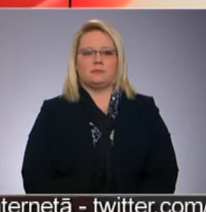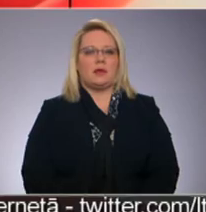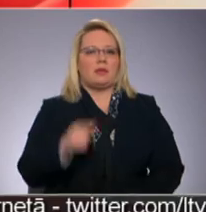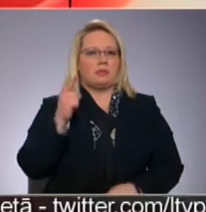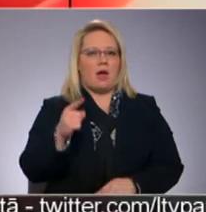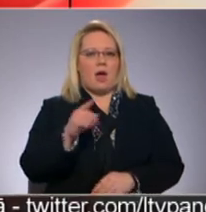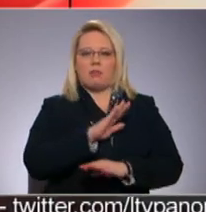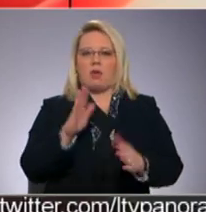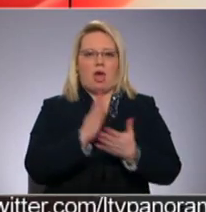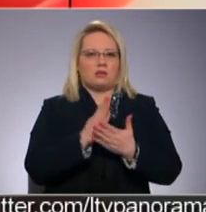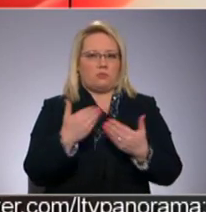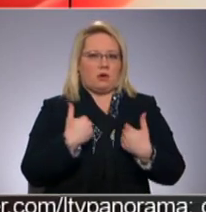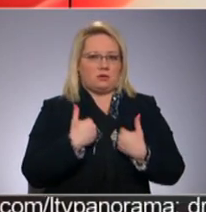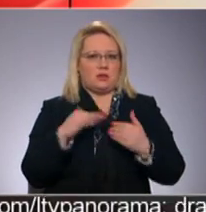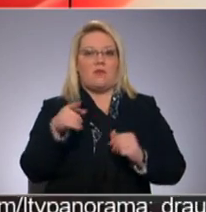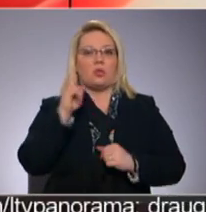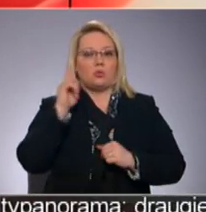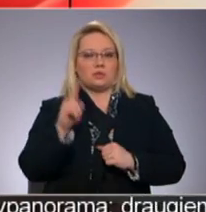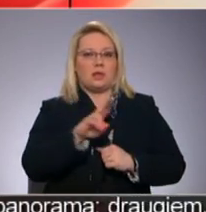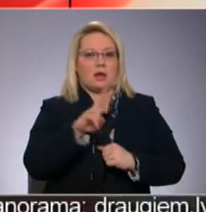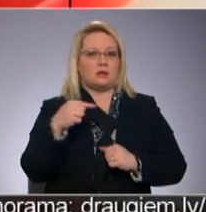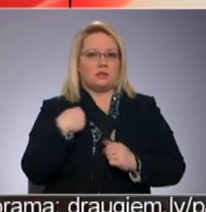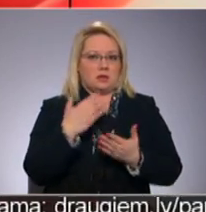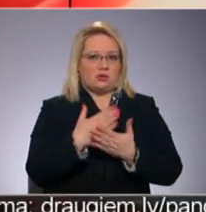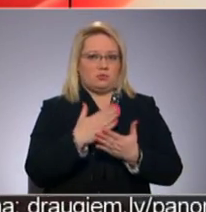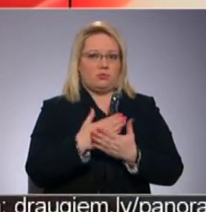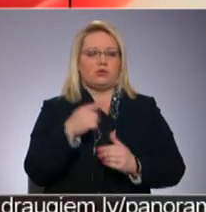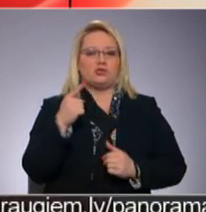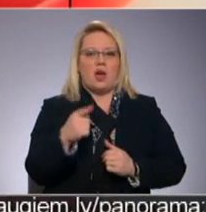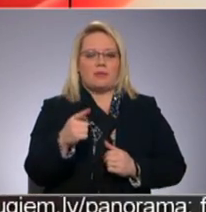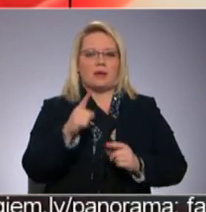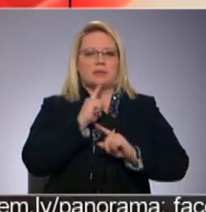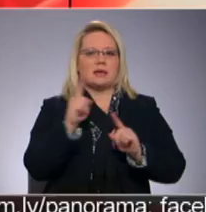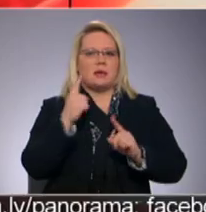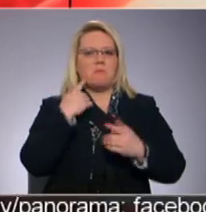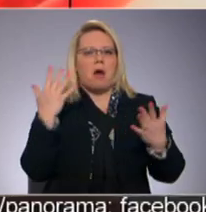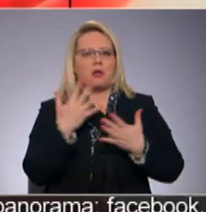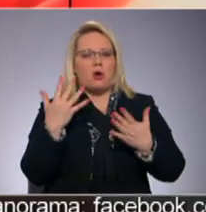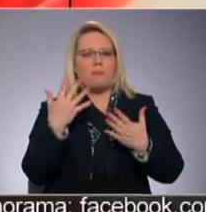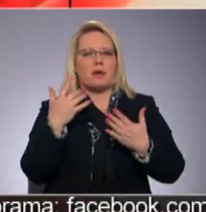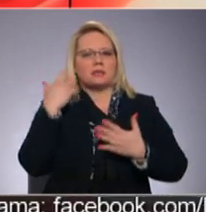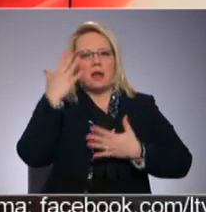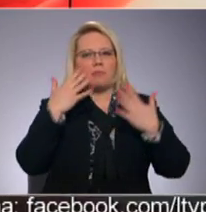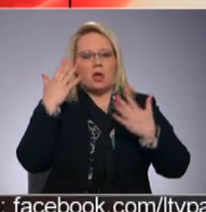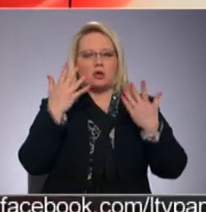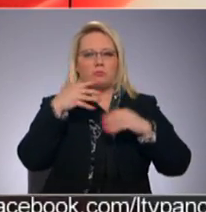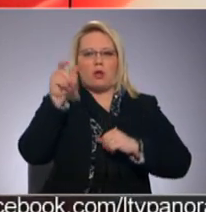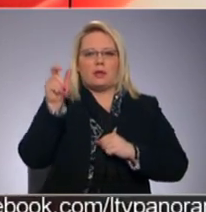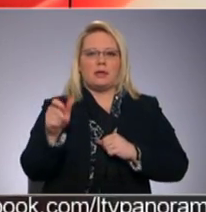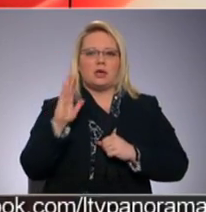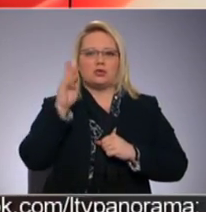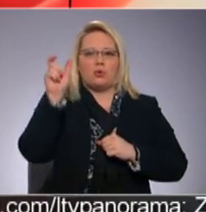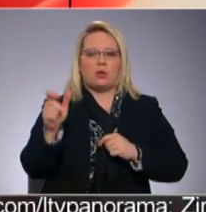Tā neesmu es. Vai tu zini, kas es esmu? Šādās eksistenciālās pārdomās, grimdējoties politiķingu un